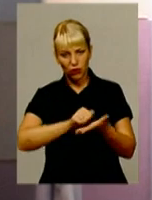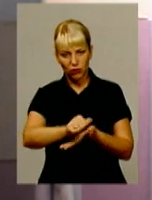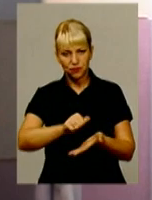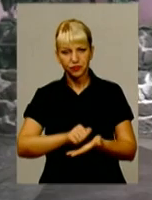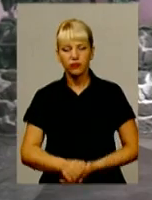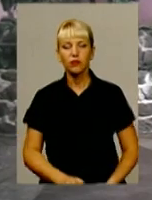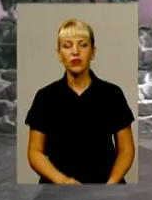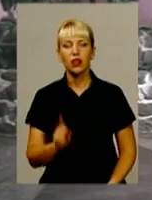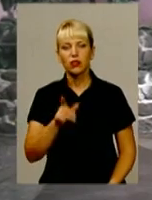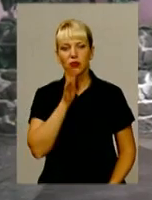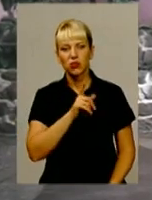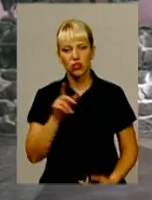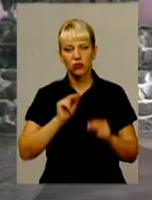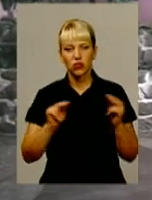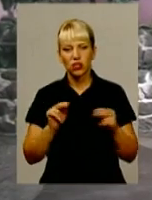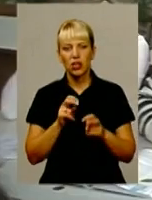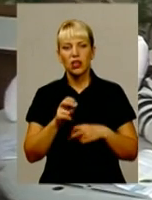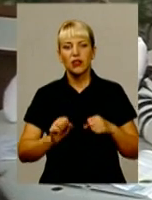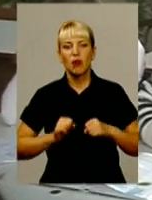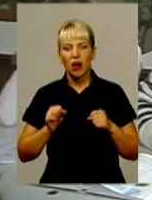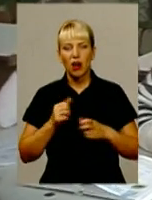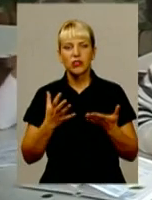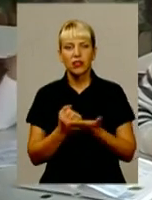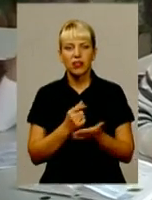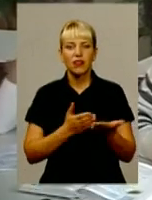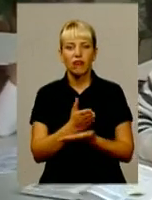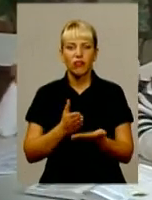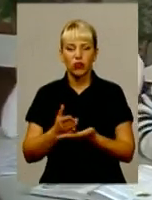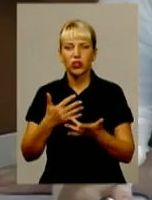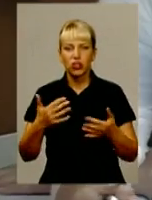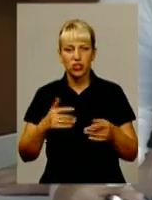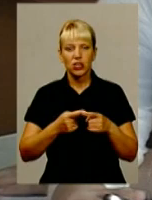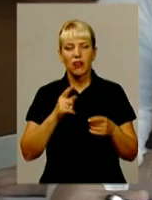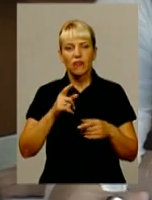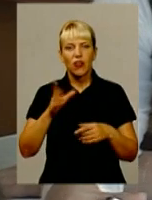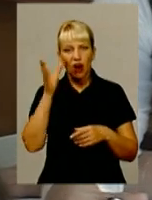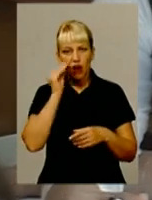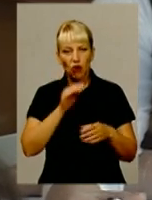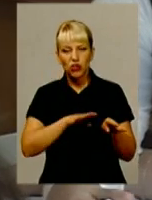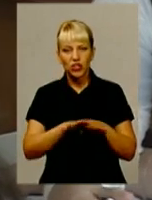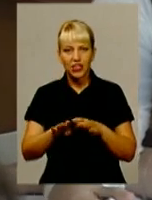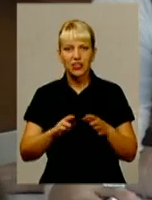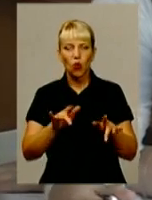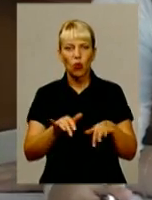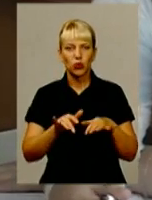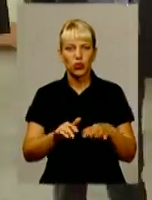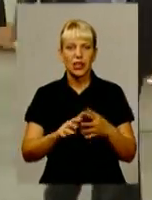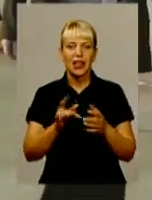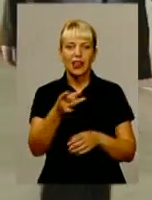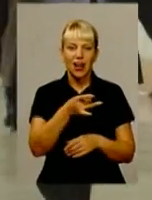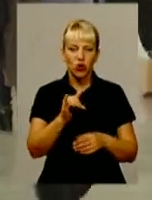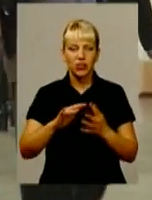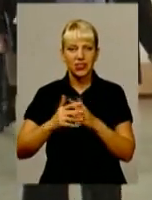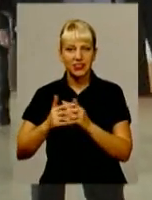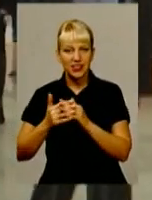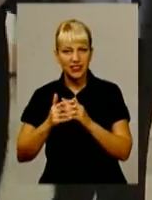часом вчителі намагаються знайти інші виходи ситуації. Зокрема тому, що враховуючи рівень комп'ютеризації сільських та районних шкіл, використовувати